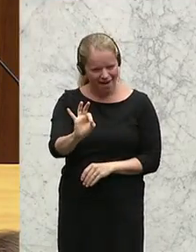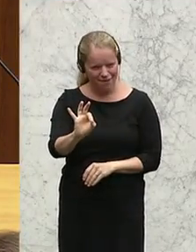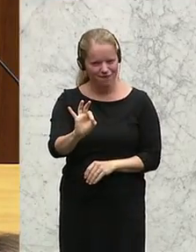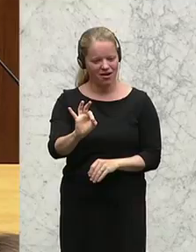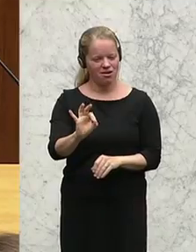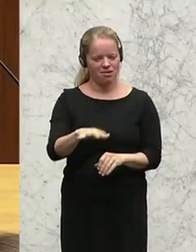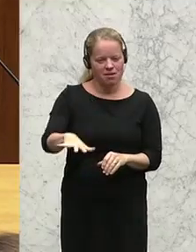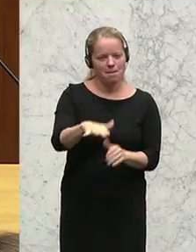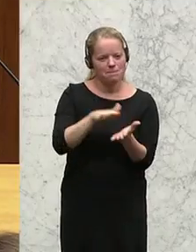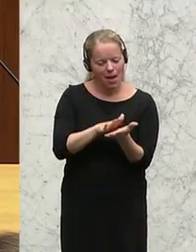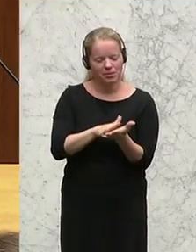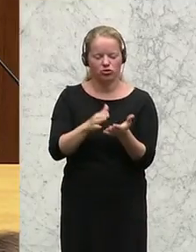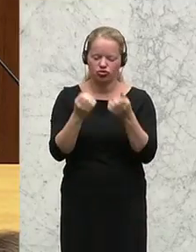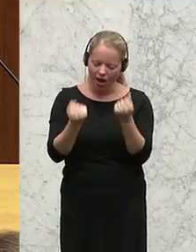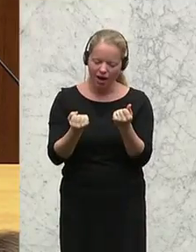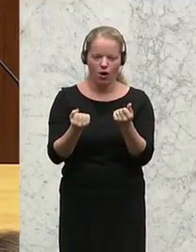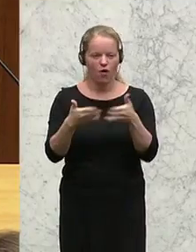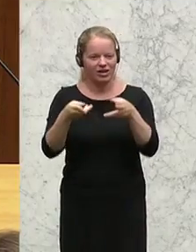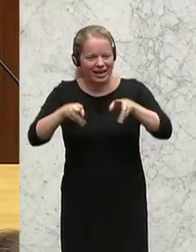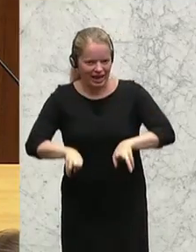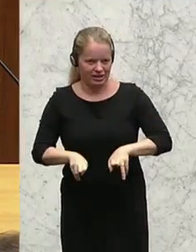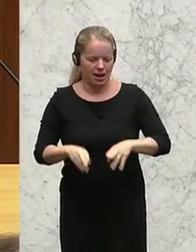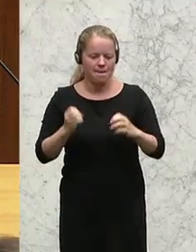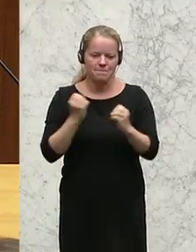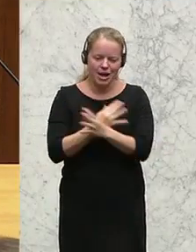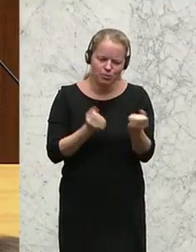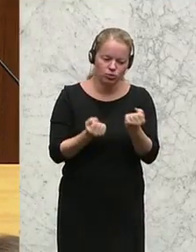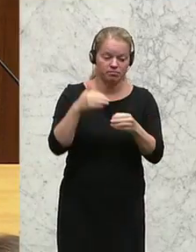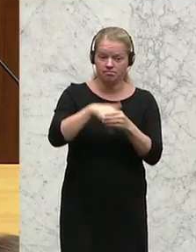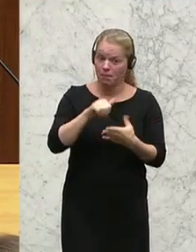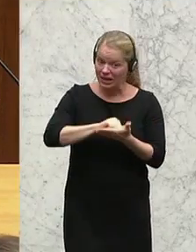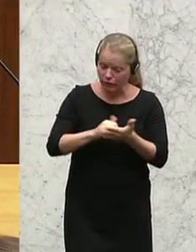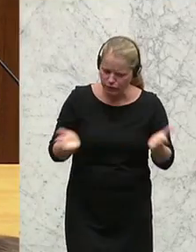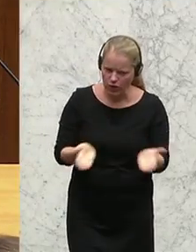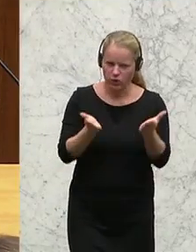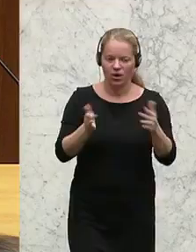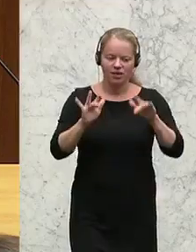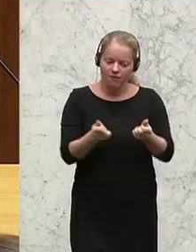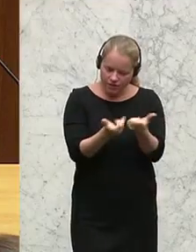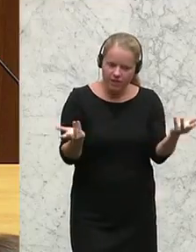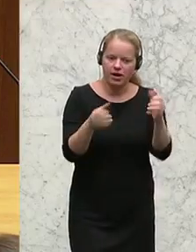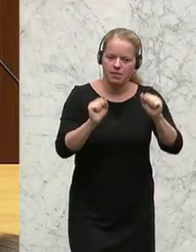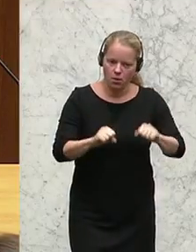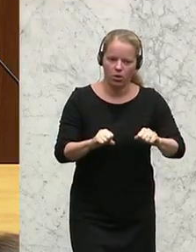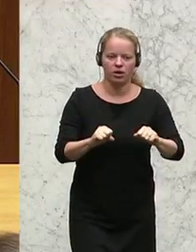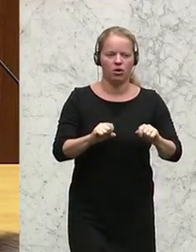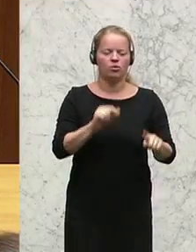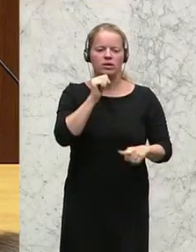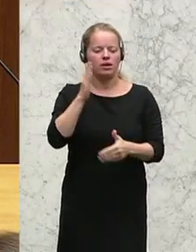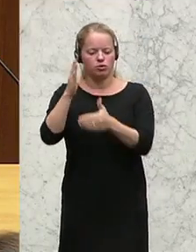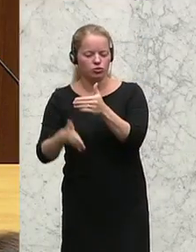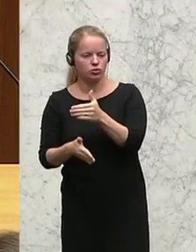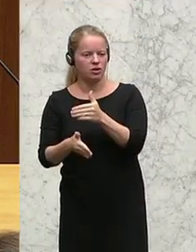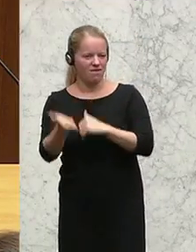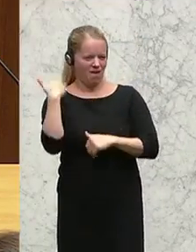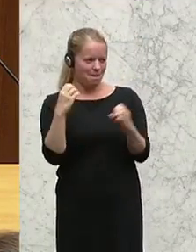Rahmen einer Konzeption von Medienpolitik ist, mit Presseförderung, wo wir Vielfalt garantieren. Und wo nicht am Schluss, so wie es aus der